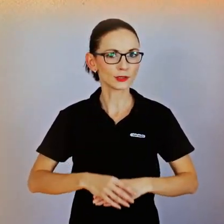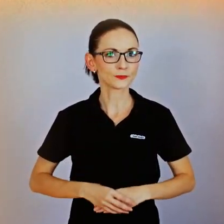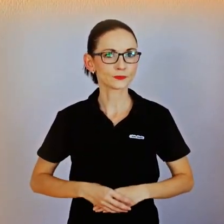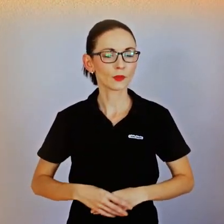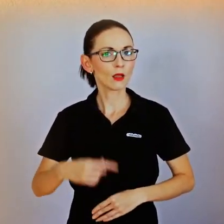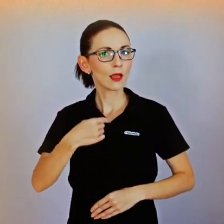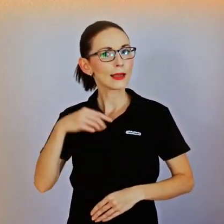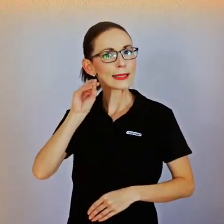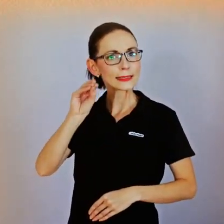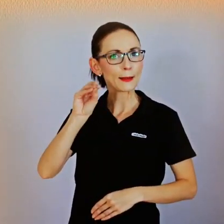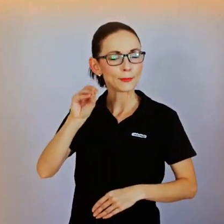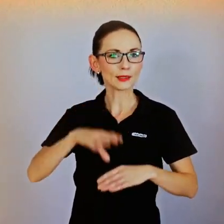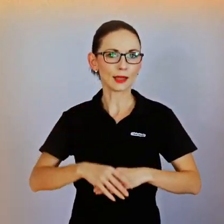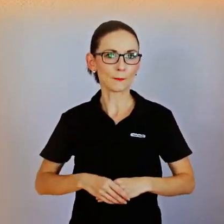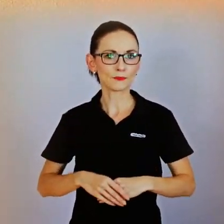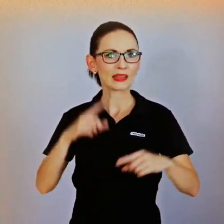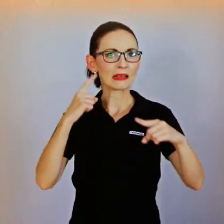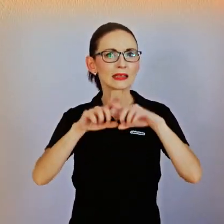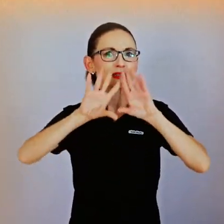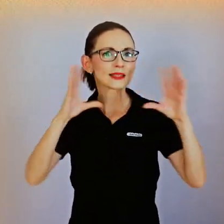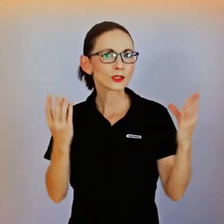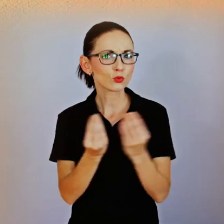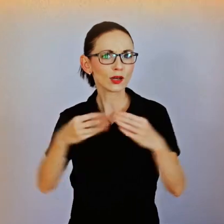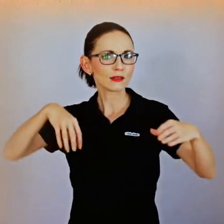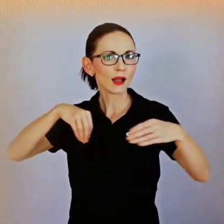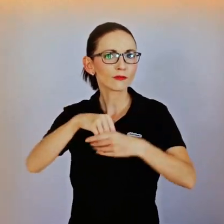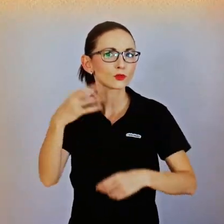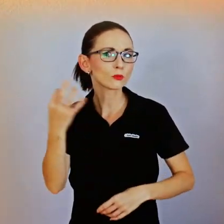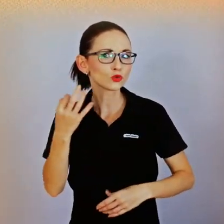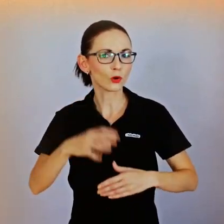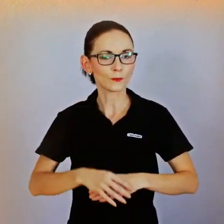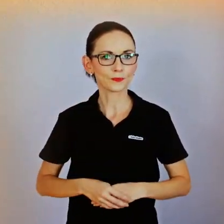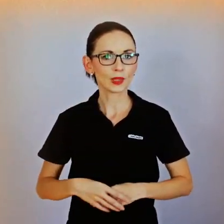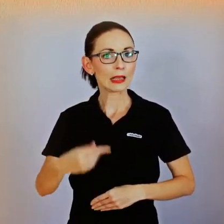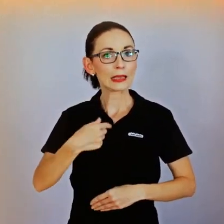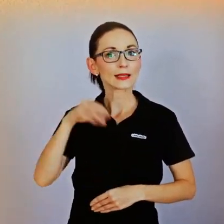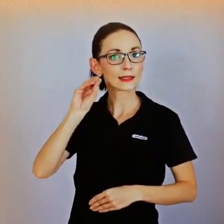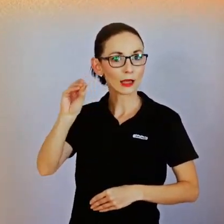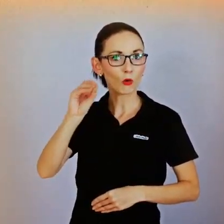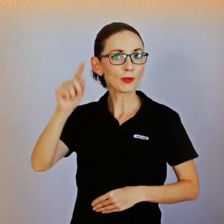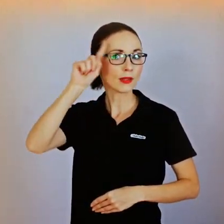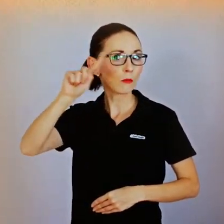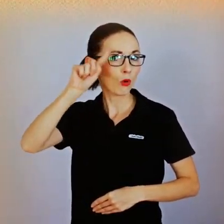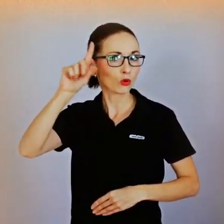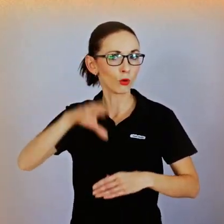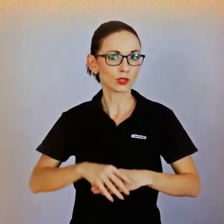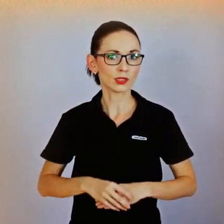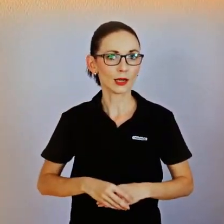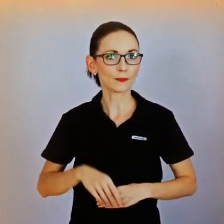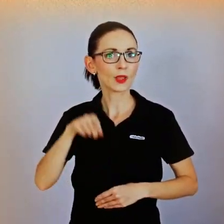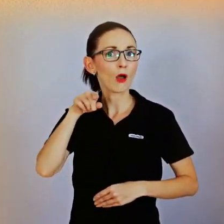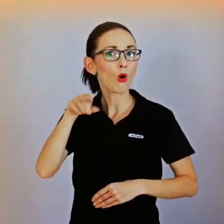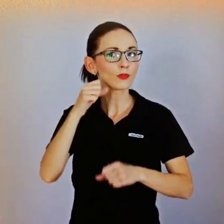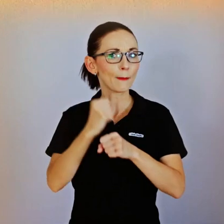Zahrnuje například vztahy, lásku, blízkost, jako celkově nějaké emoce, komunikaci, která je velmi